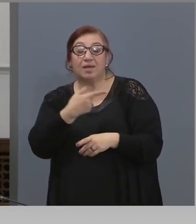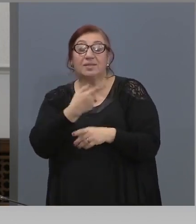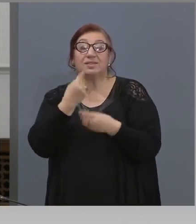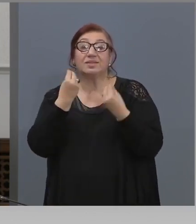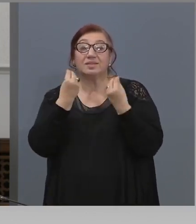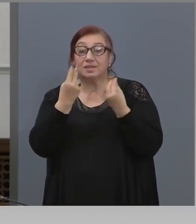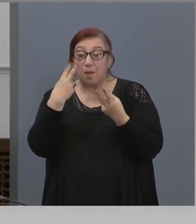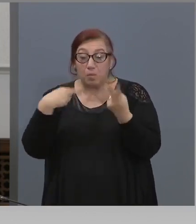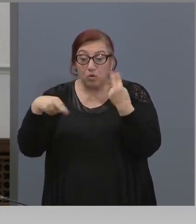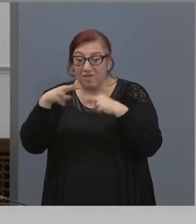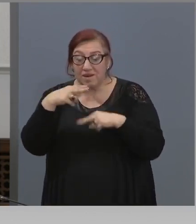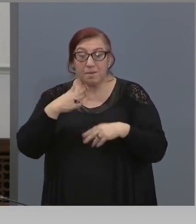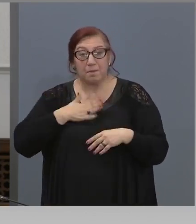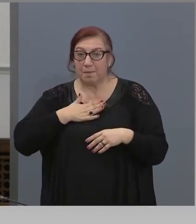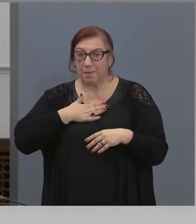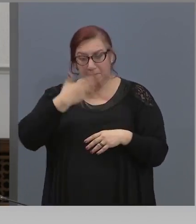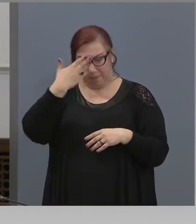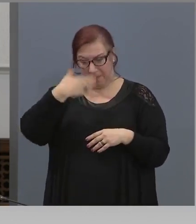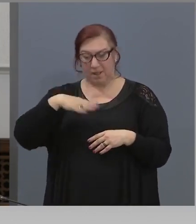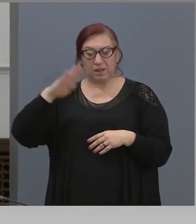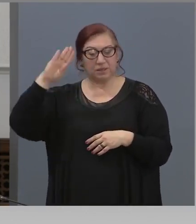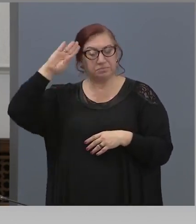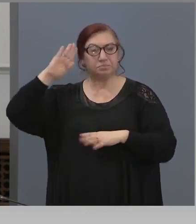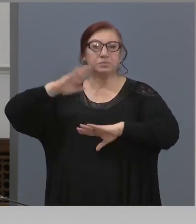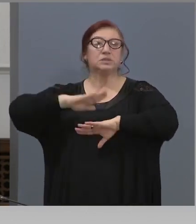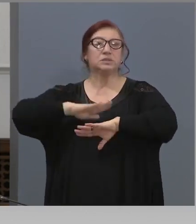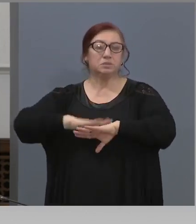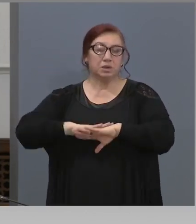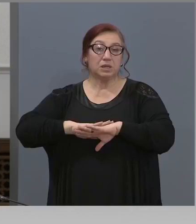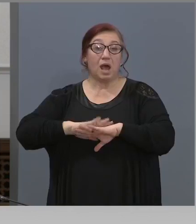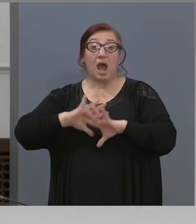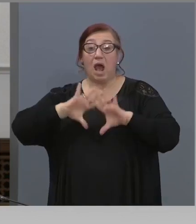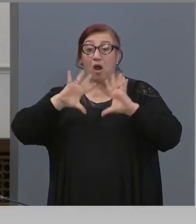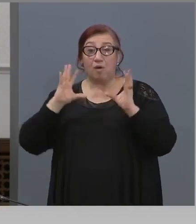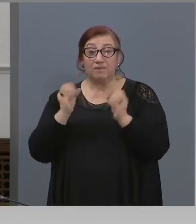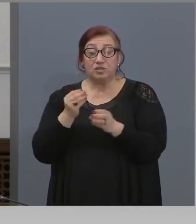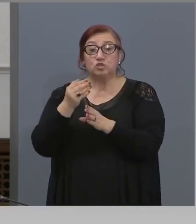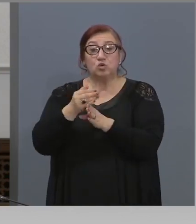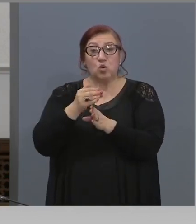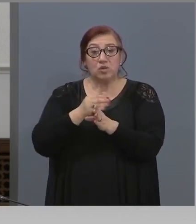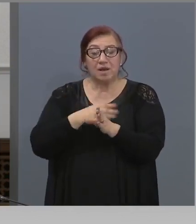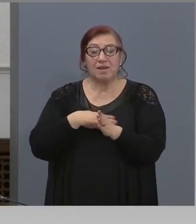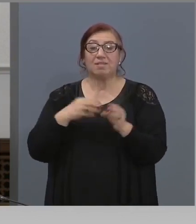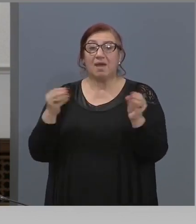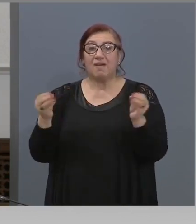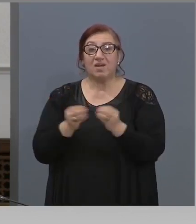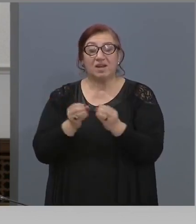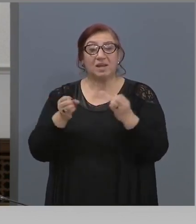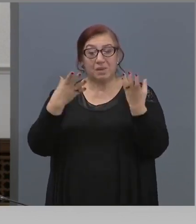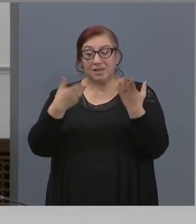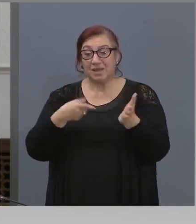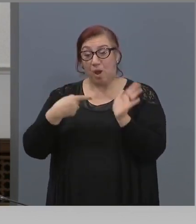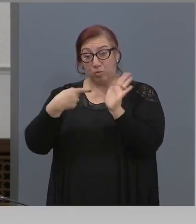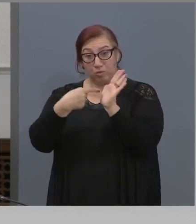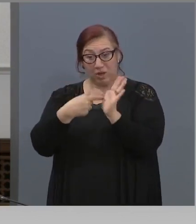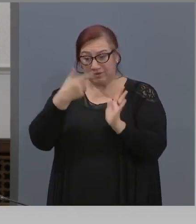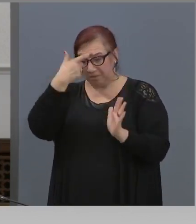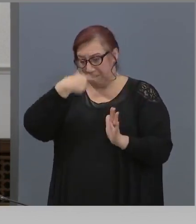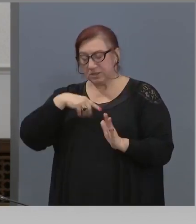нашата самодисциплина. Ако всичко мине наред по Великденските празници и покажеме тази самодисциплина,